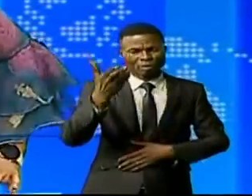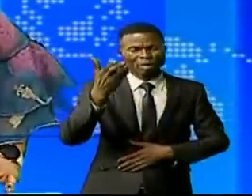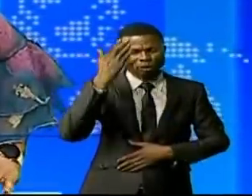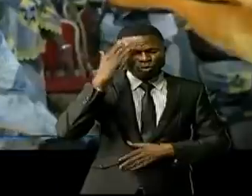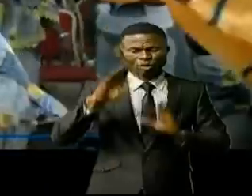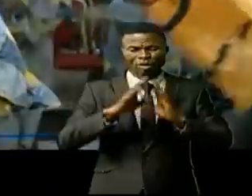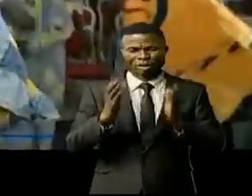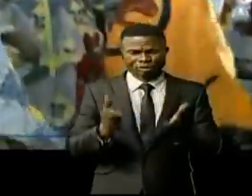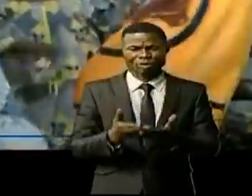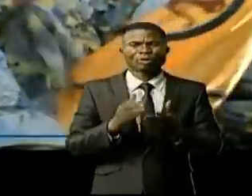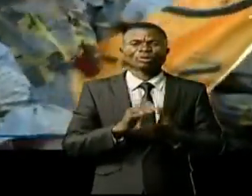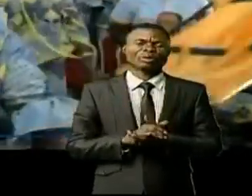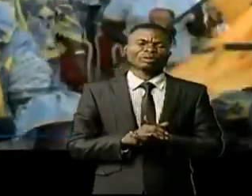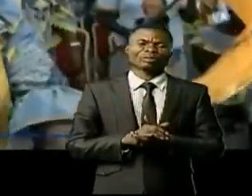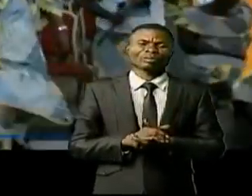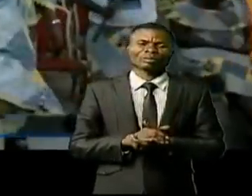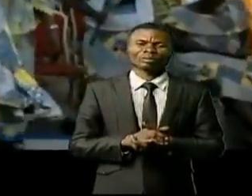Djouki.